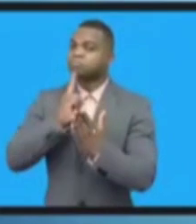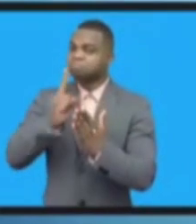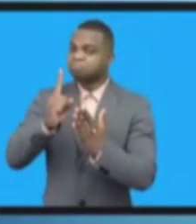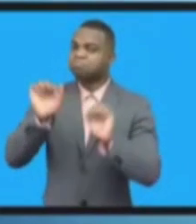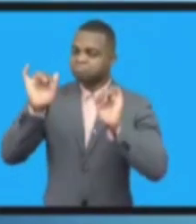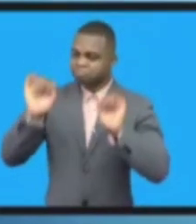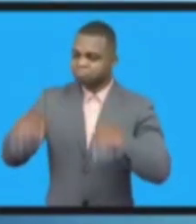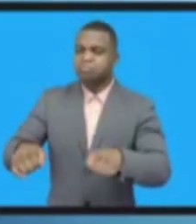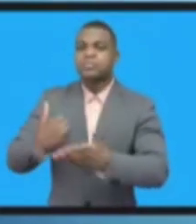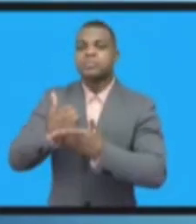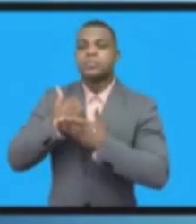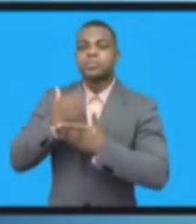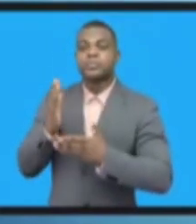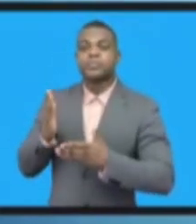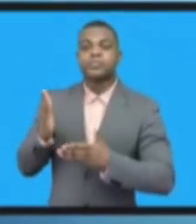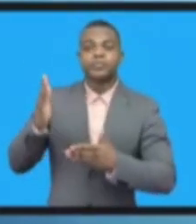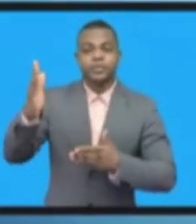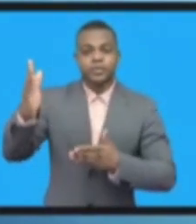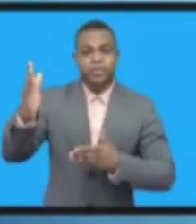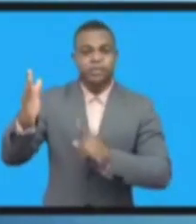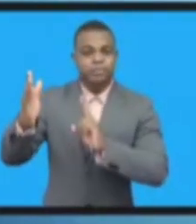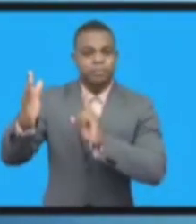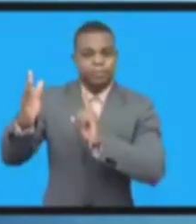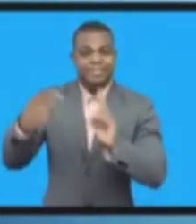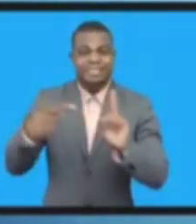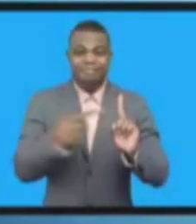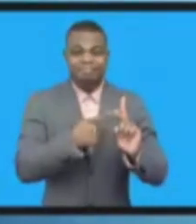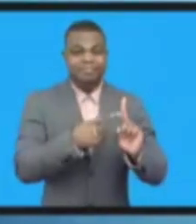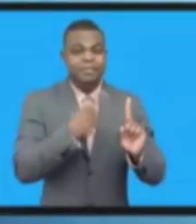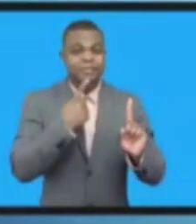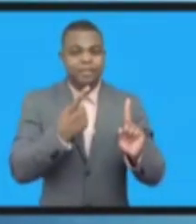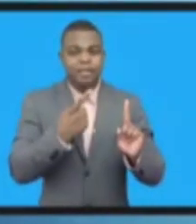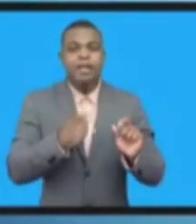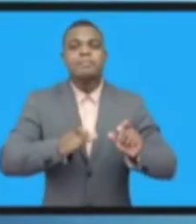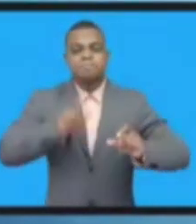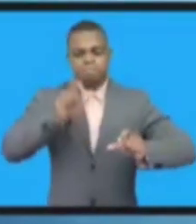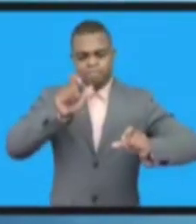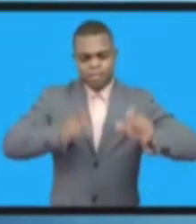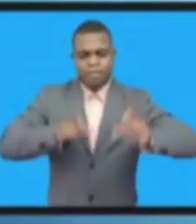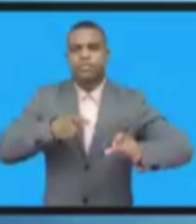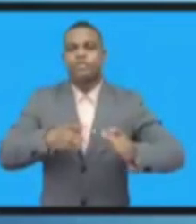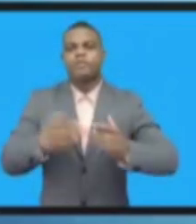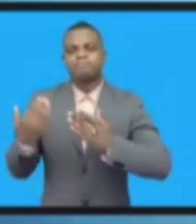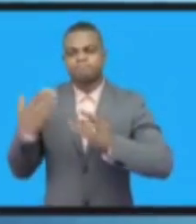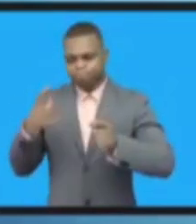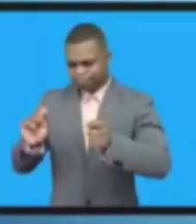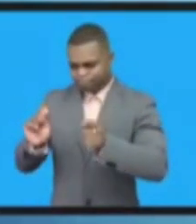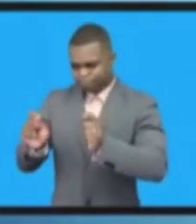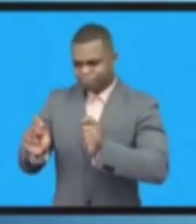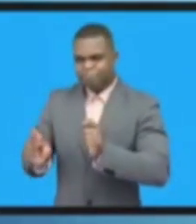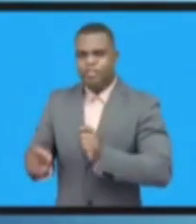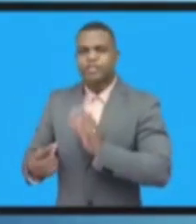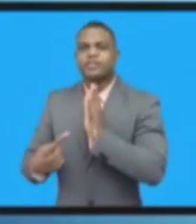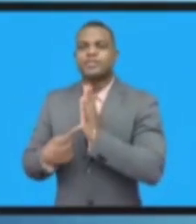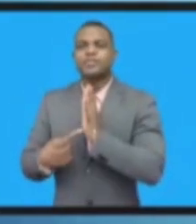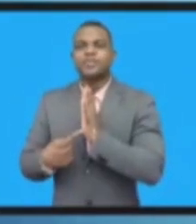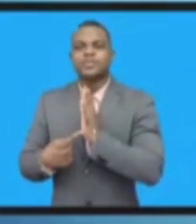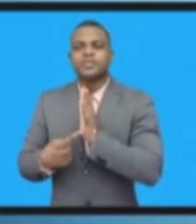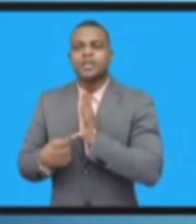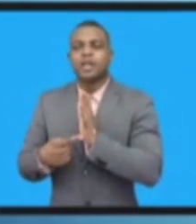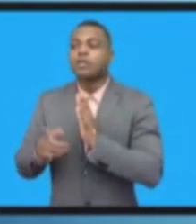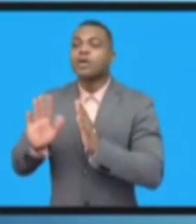она может делать и для чего ее нужно использовать. Мы, международное